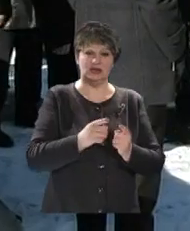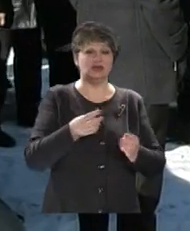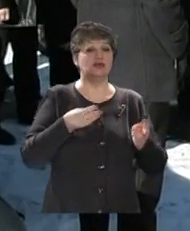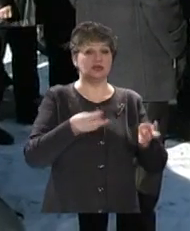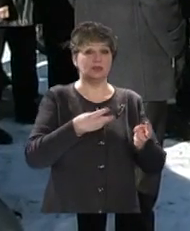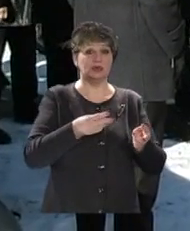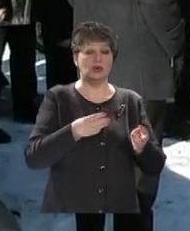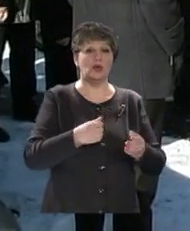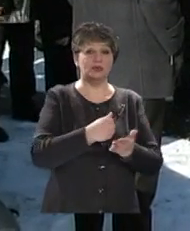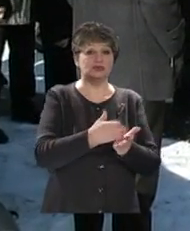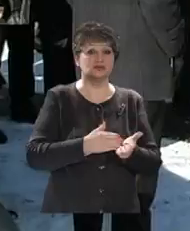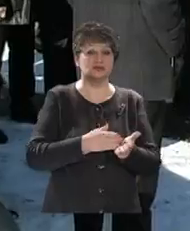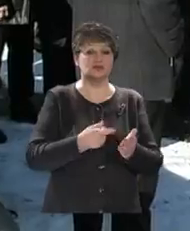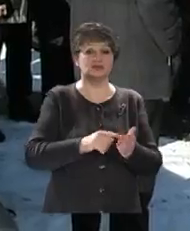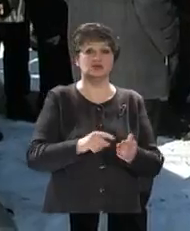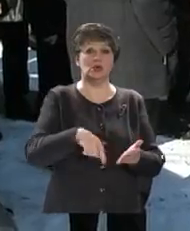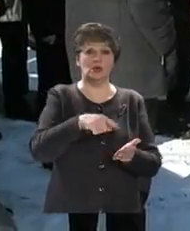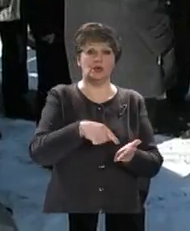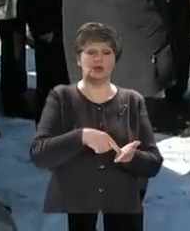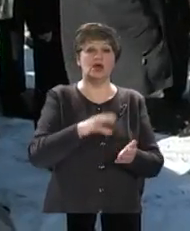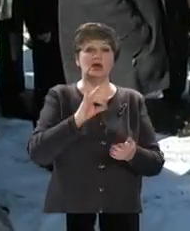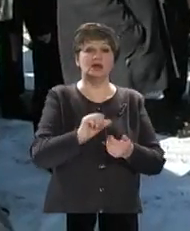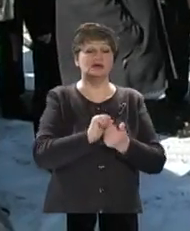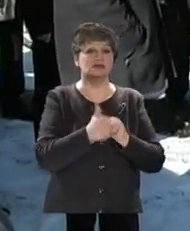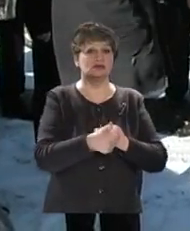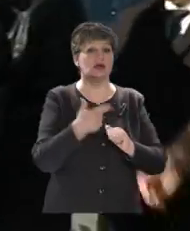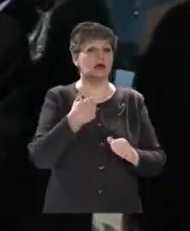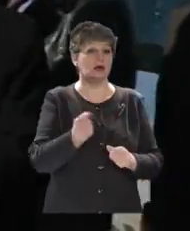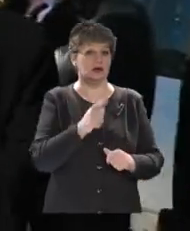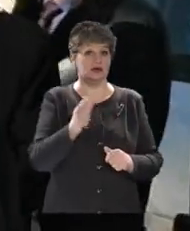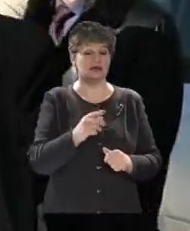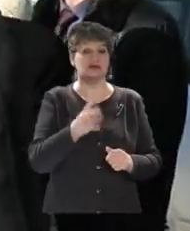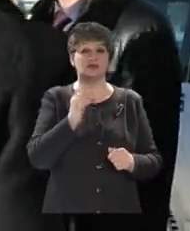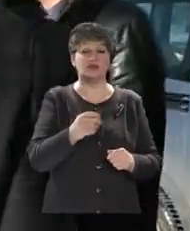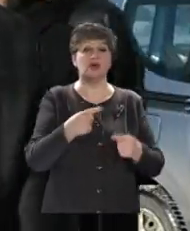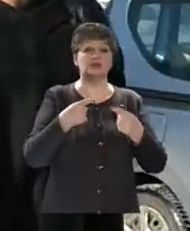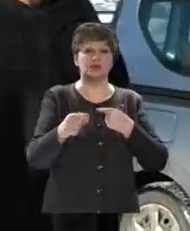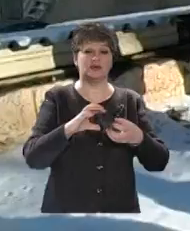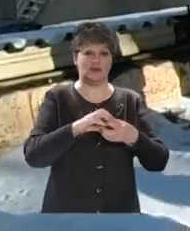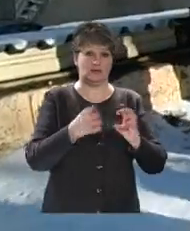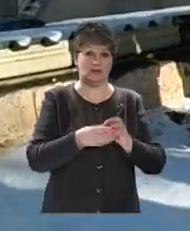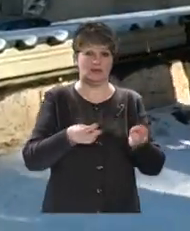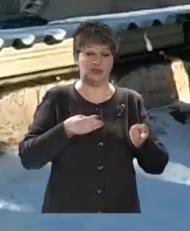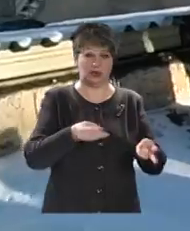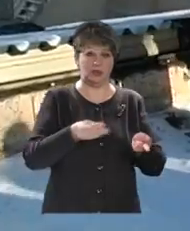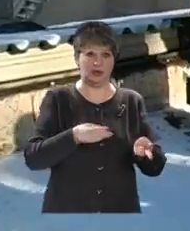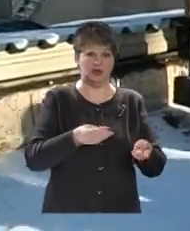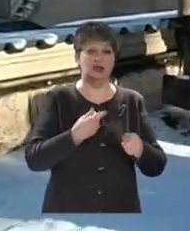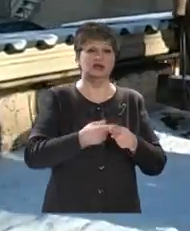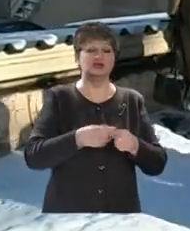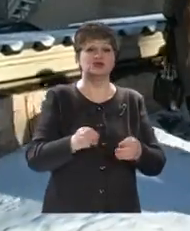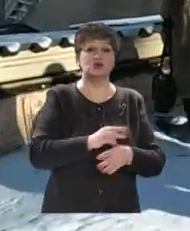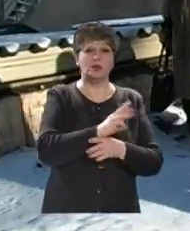концепцію теплопостачання міста і вирішили зробити акцент на заміщення газу альтернативними видами палива. Тож низку медичних